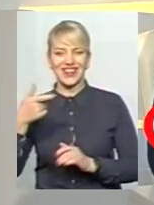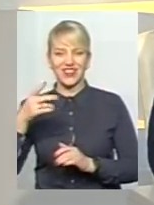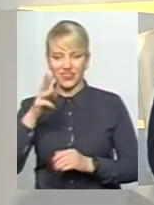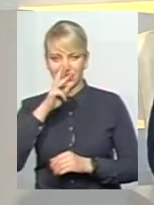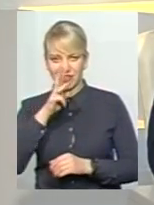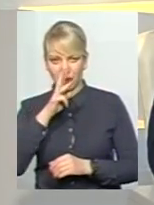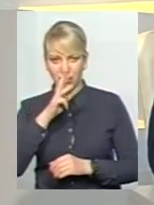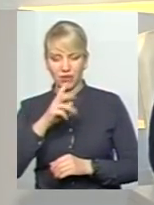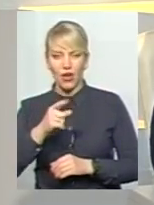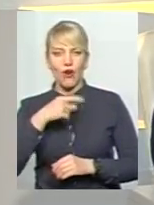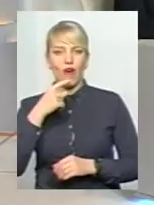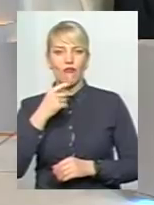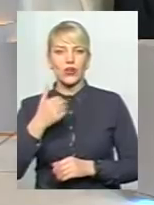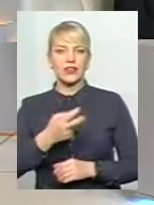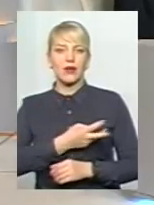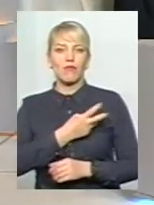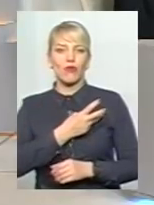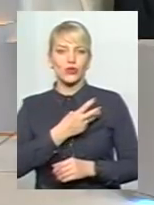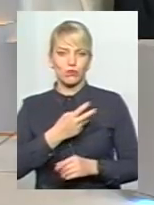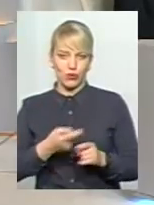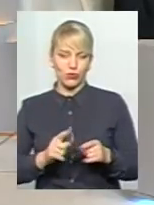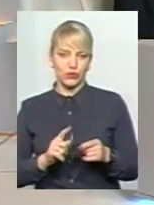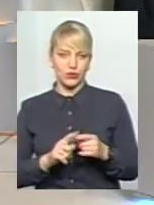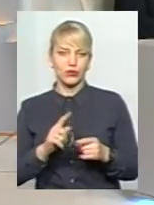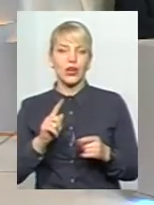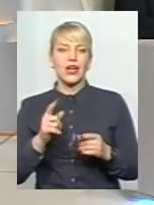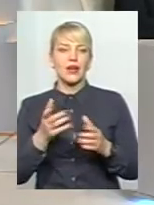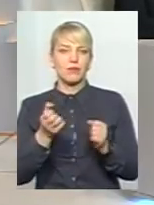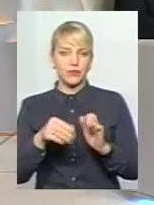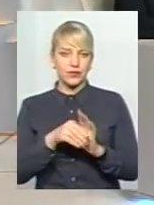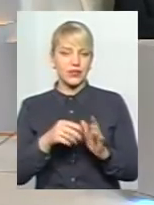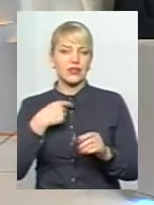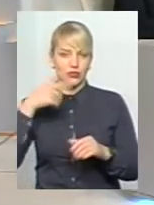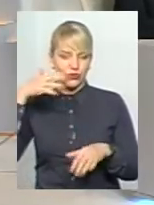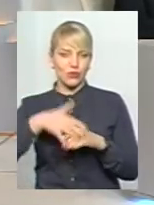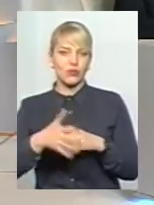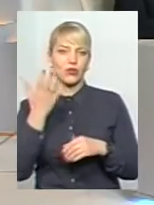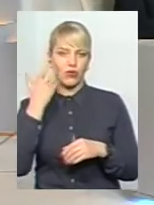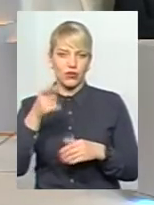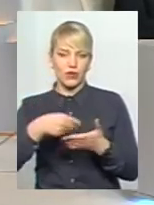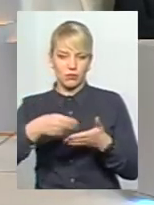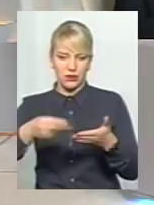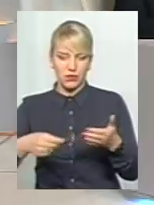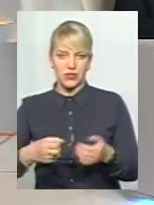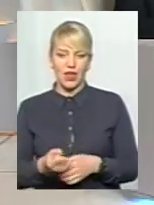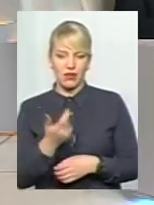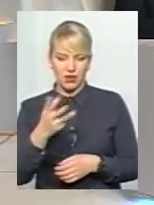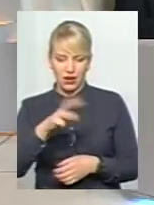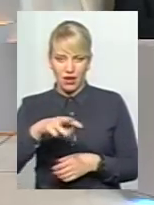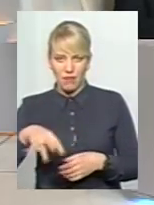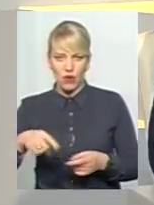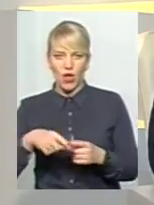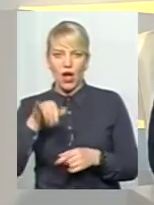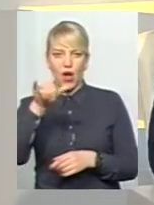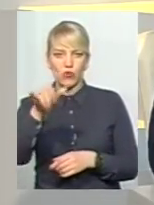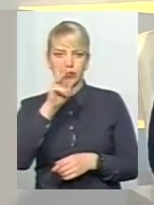спокусу, я думаю, що всі прекрасно розуміють, яка в людини спокусу, коли вона підписує платіжку на кілька мільйонів, да, умовно кажучи, а в неї